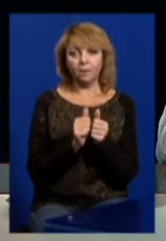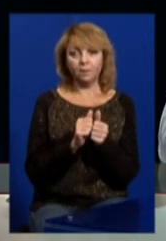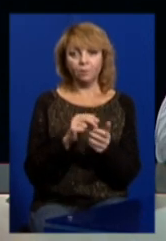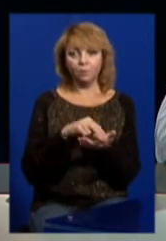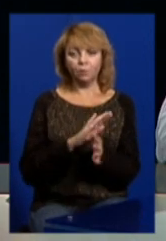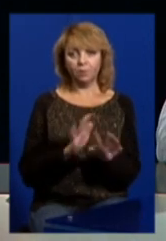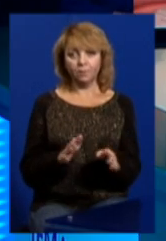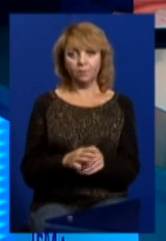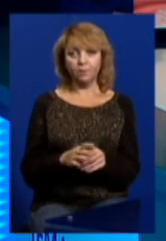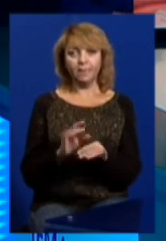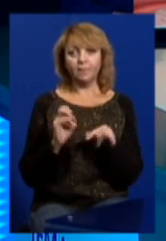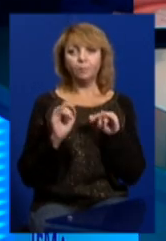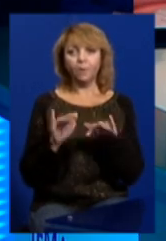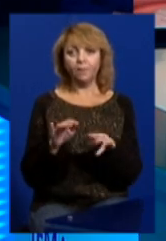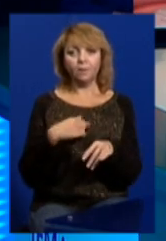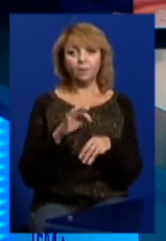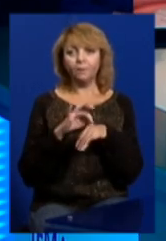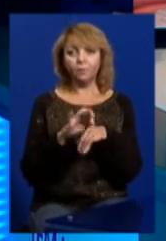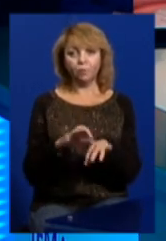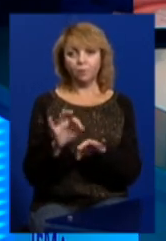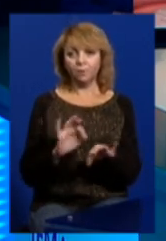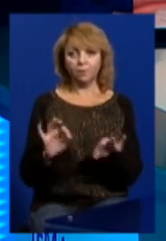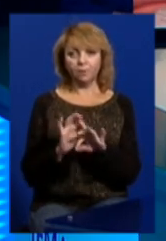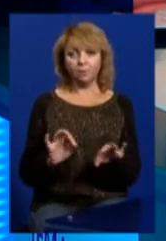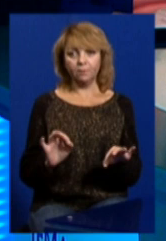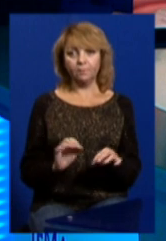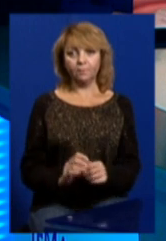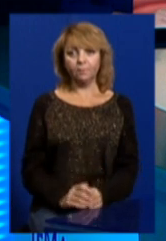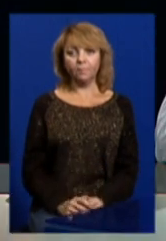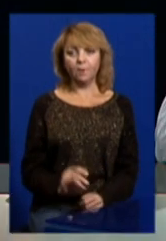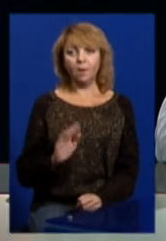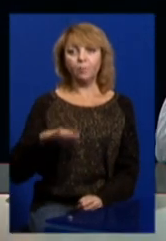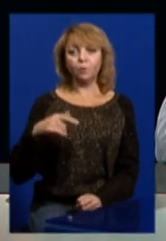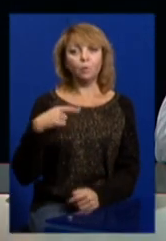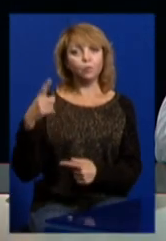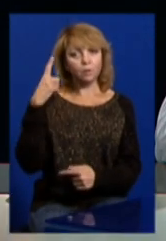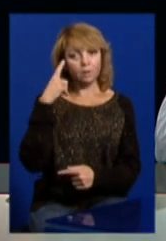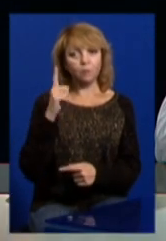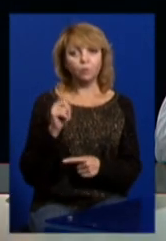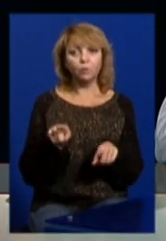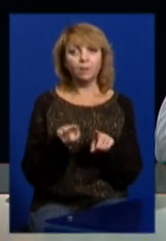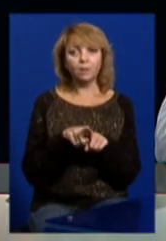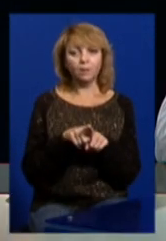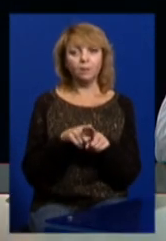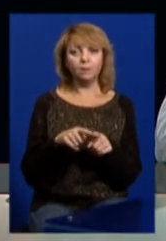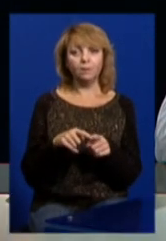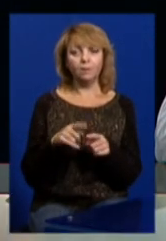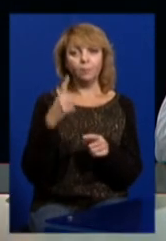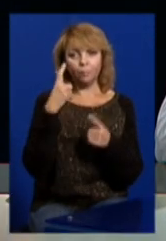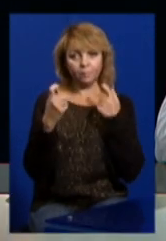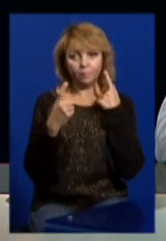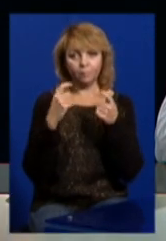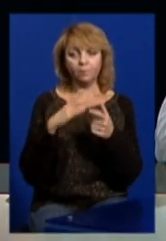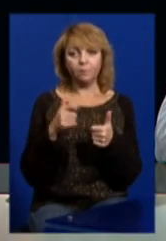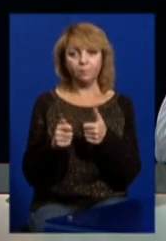знаходився. І справи не ведете щодо нього? І ніколи справ не було. А потім я узнав, що такі ж самі повідомлення